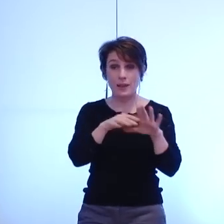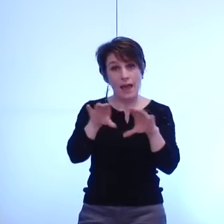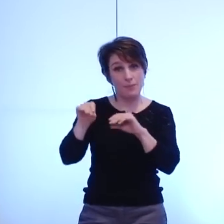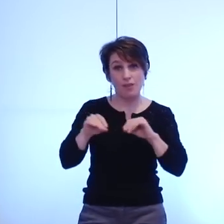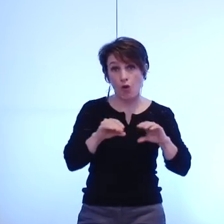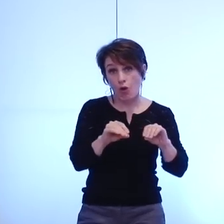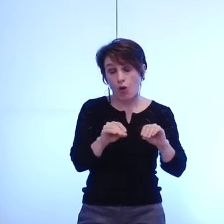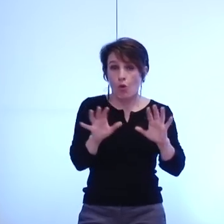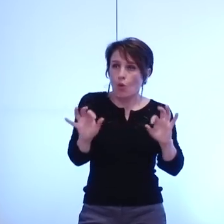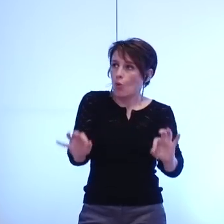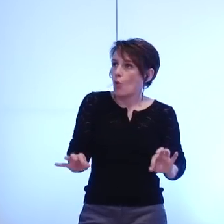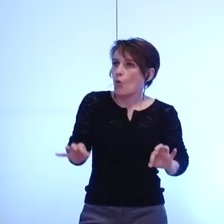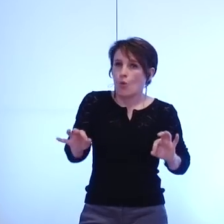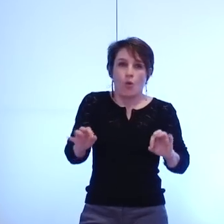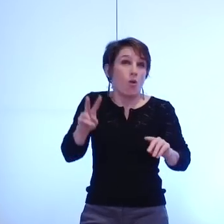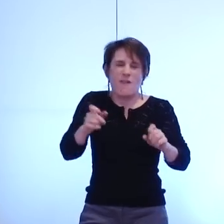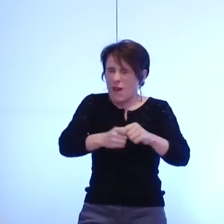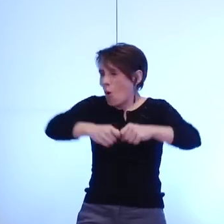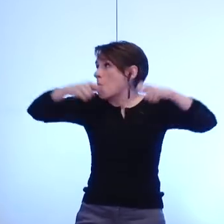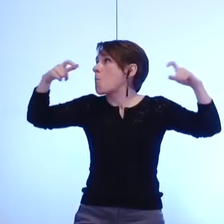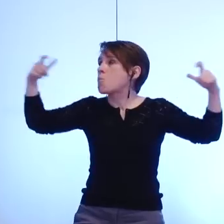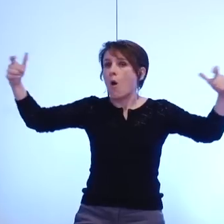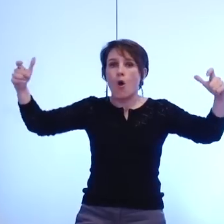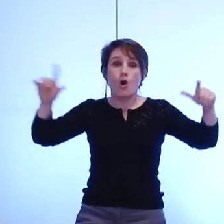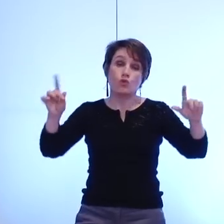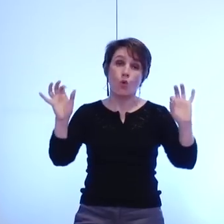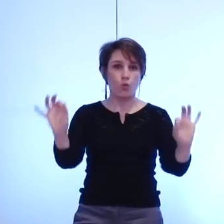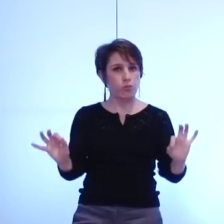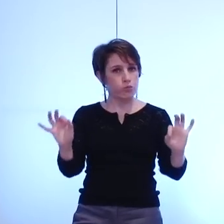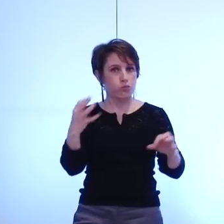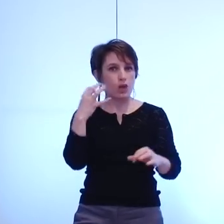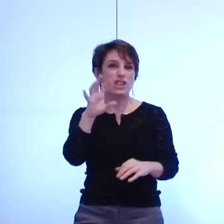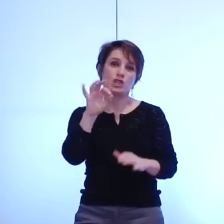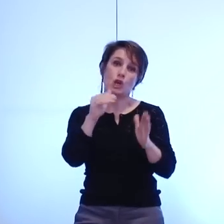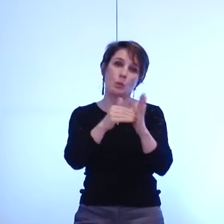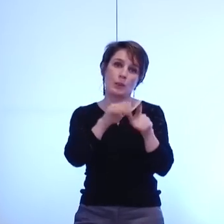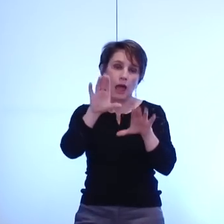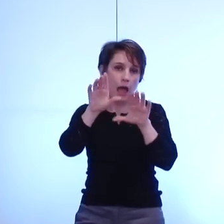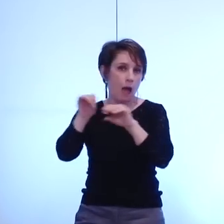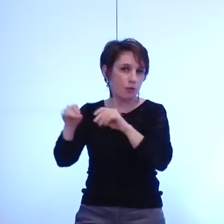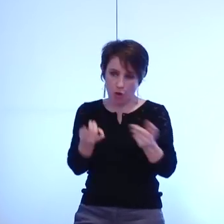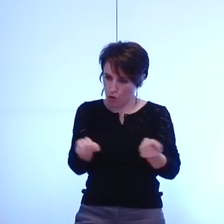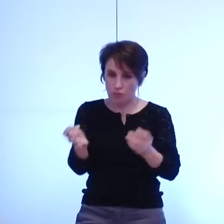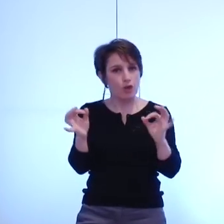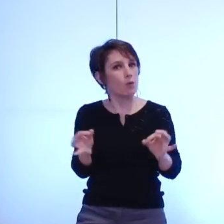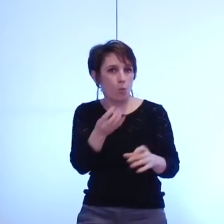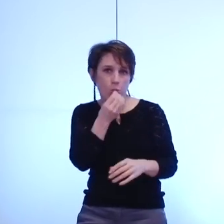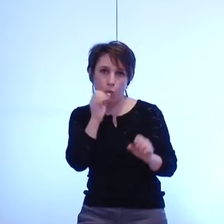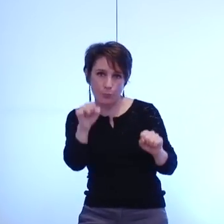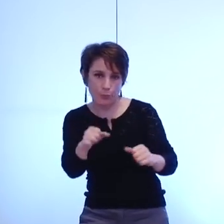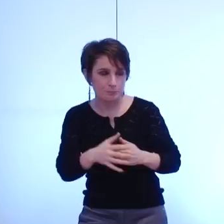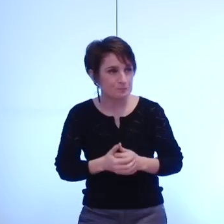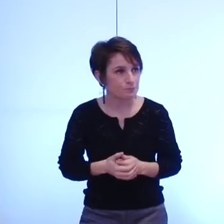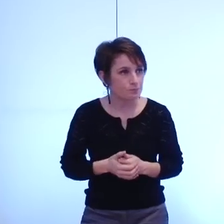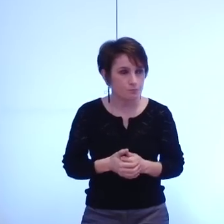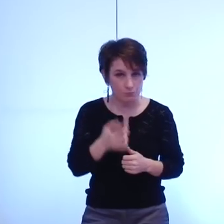reste sur des dimensions qui ne sont pas insupportables à gérer pour nos concitoyens cette question est d'autant plus importante qu'elle